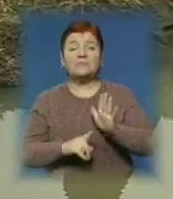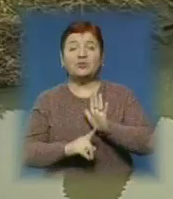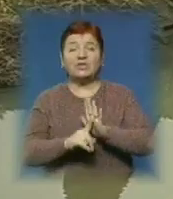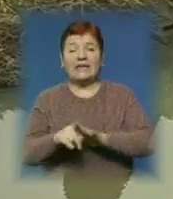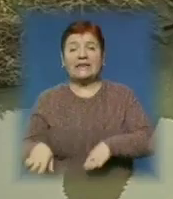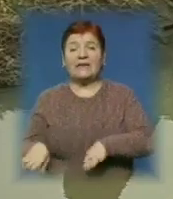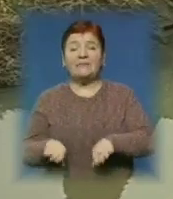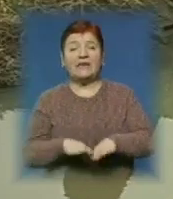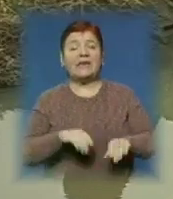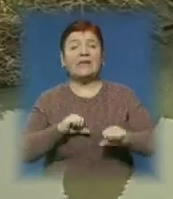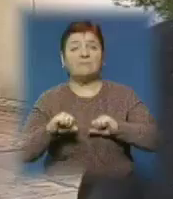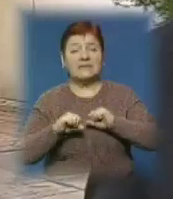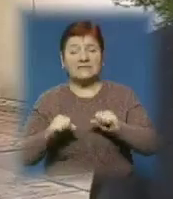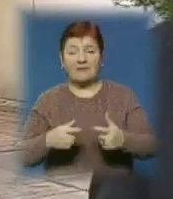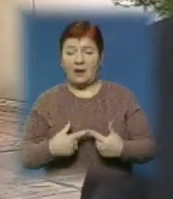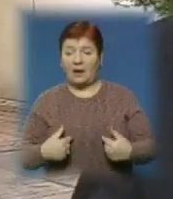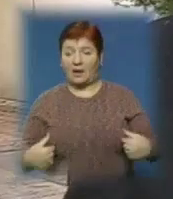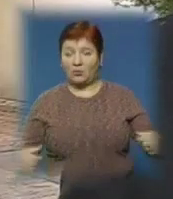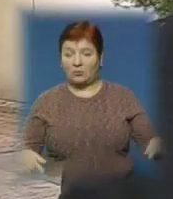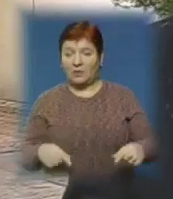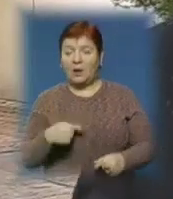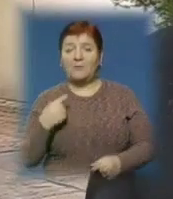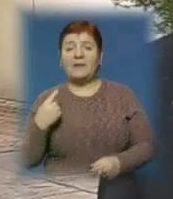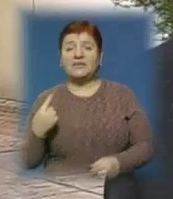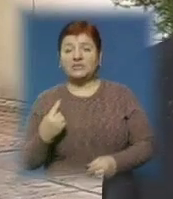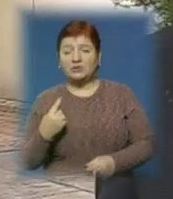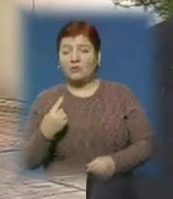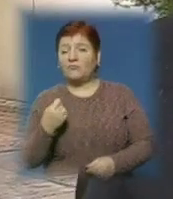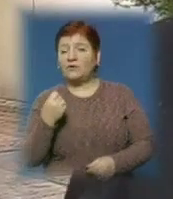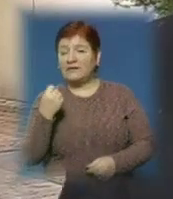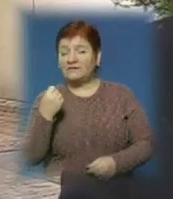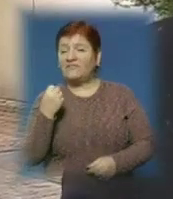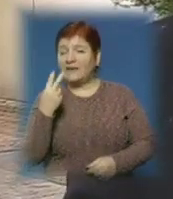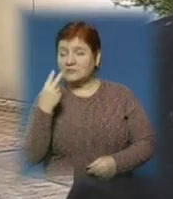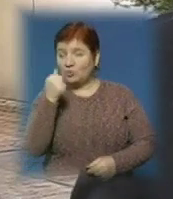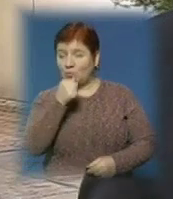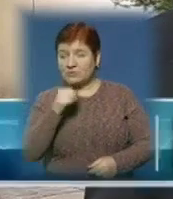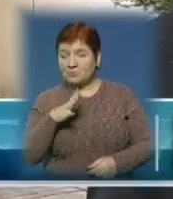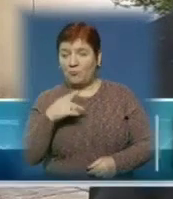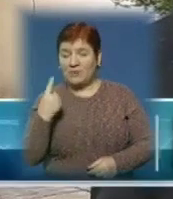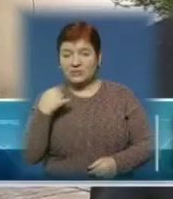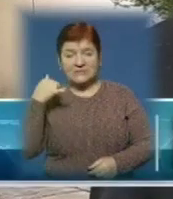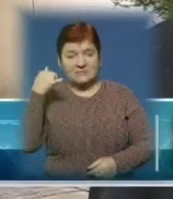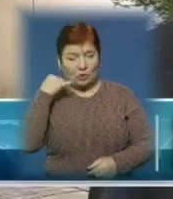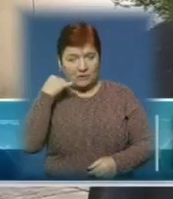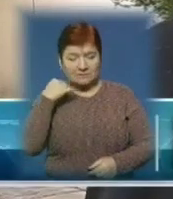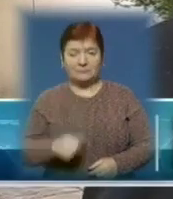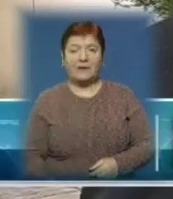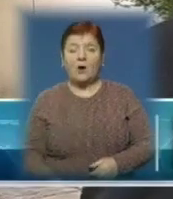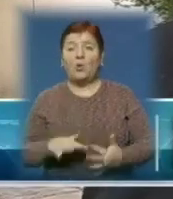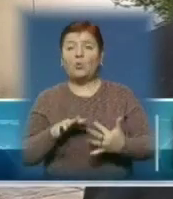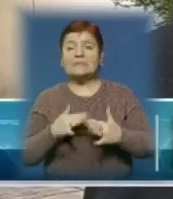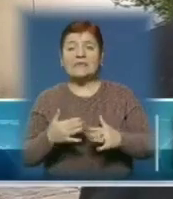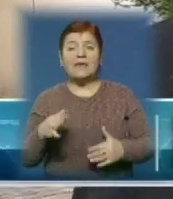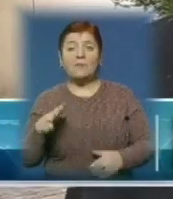на рівні керівництва краю. Перший дзвінок був у 2012 році, тоді, коли у селі